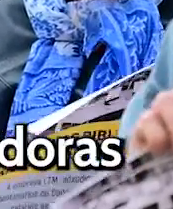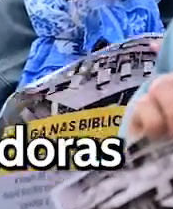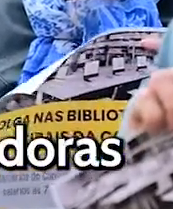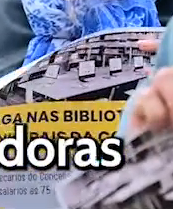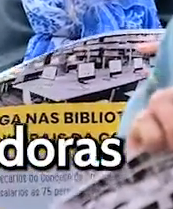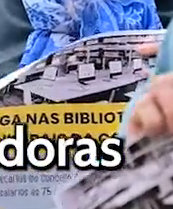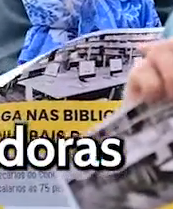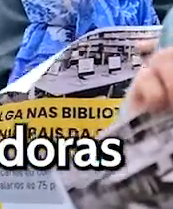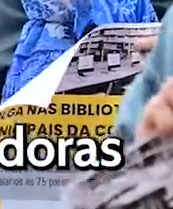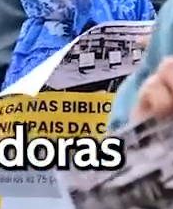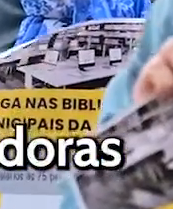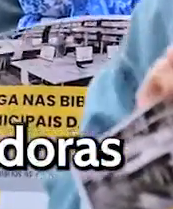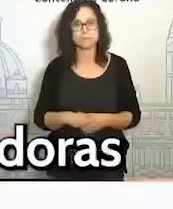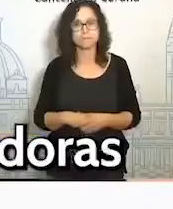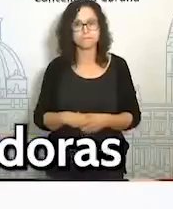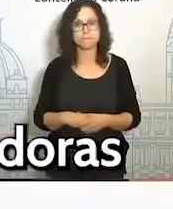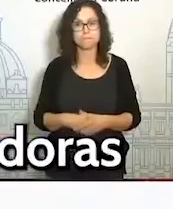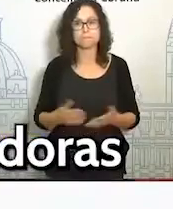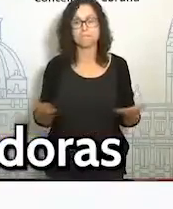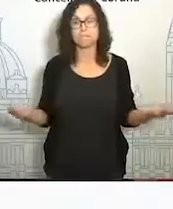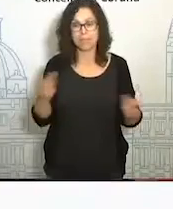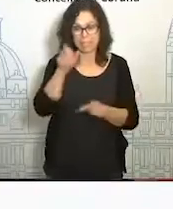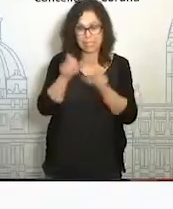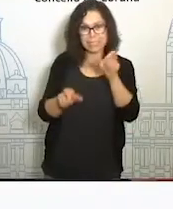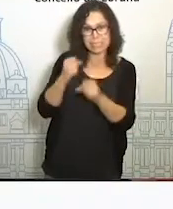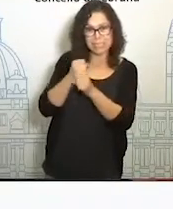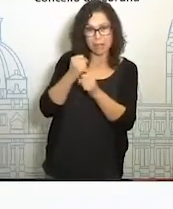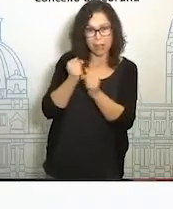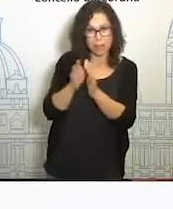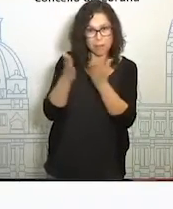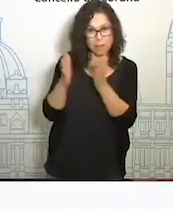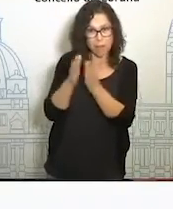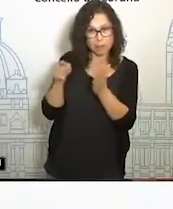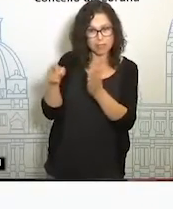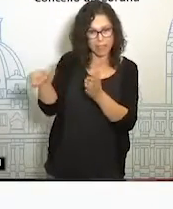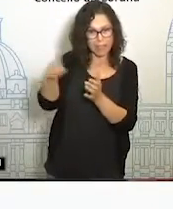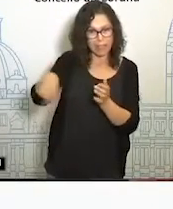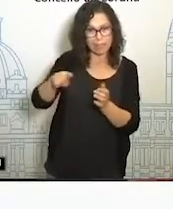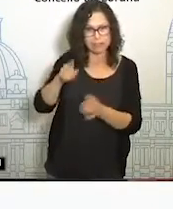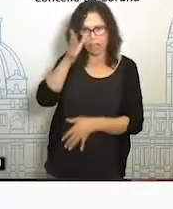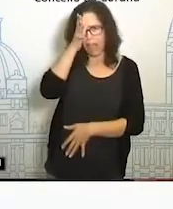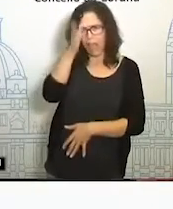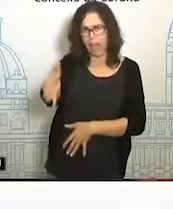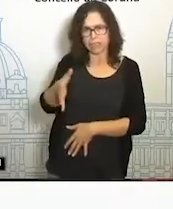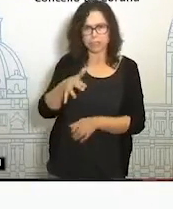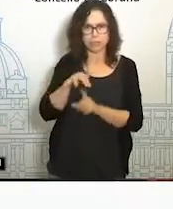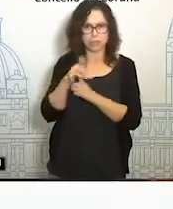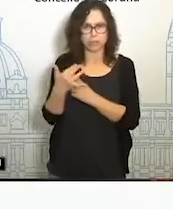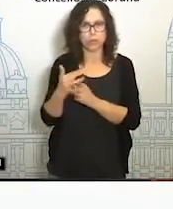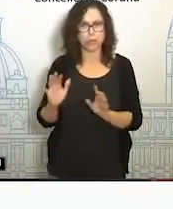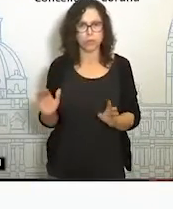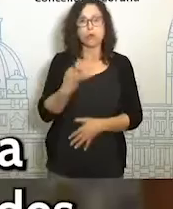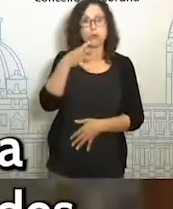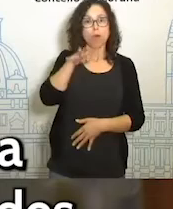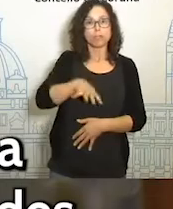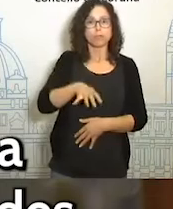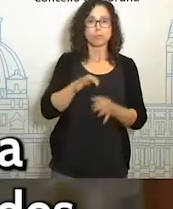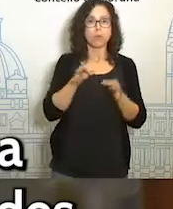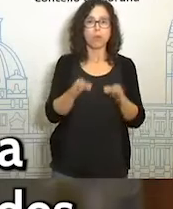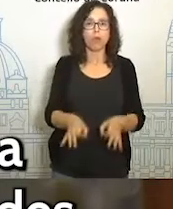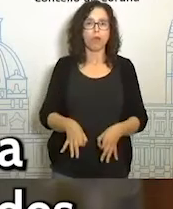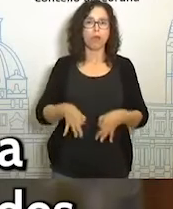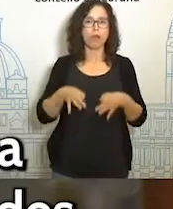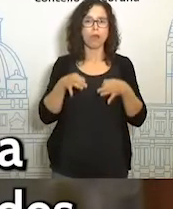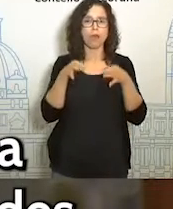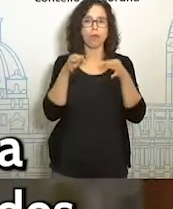pero máis fartas estarán as traballadoras das bibliotecas municipais da súa situación. Ván catro meses dende a folga. Seguimos